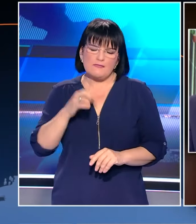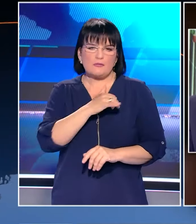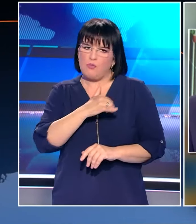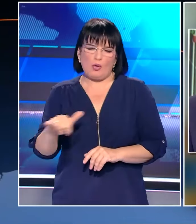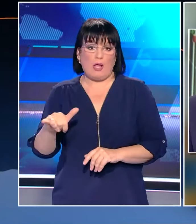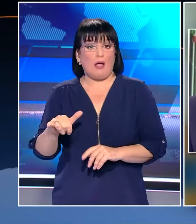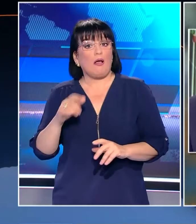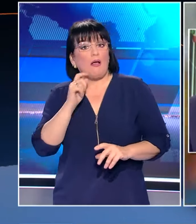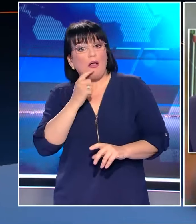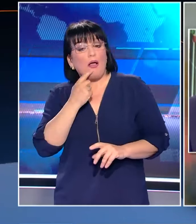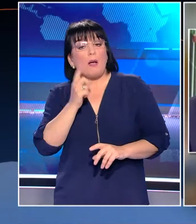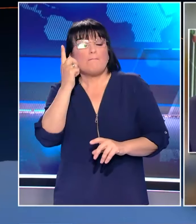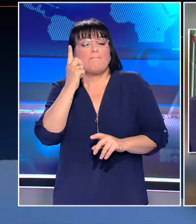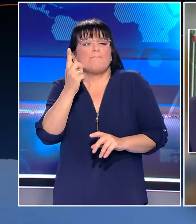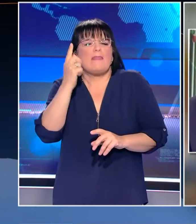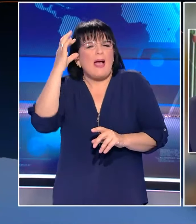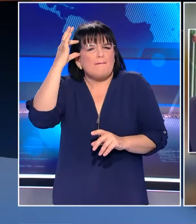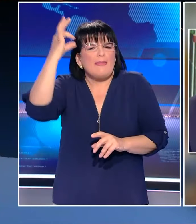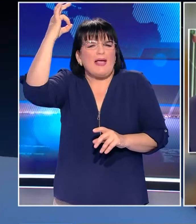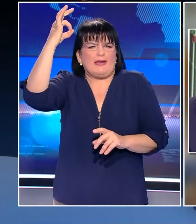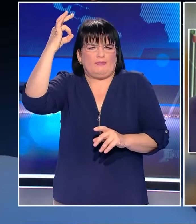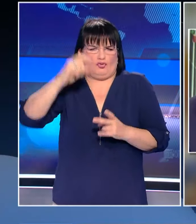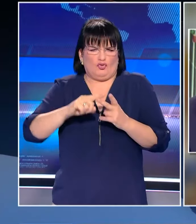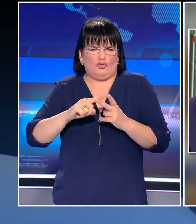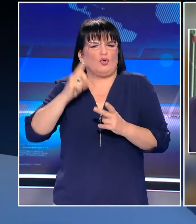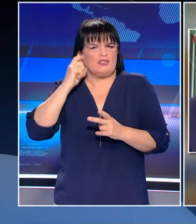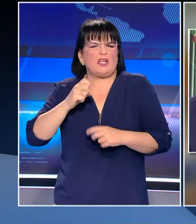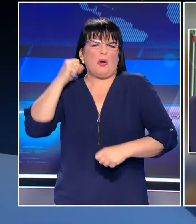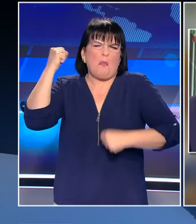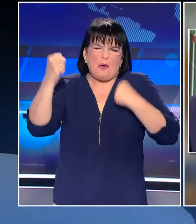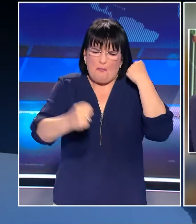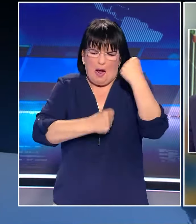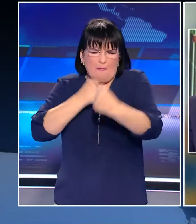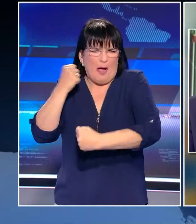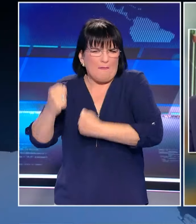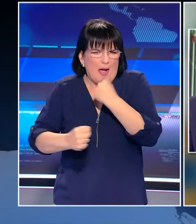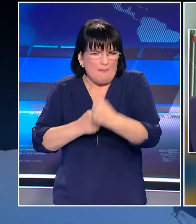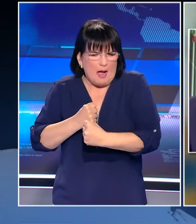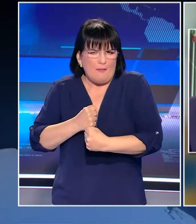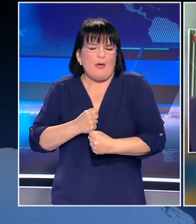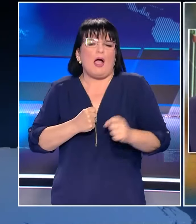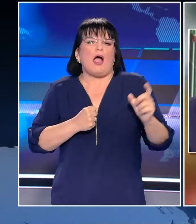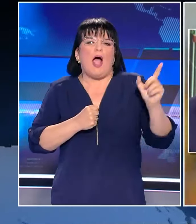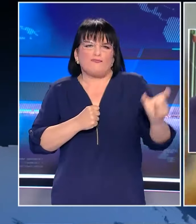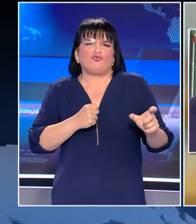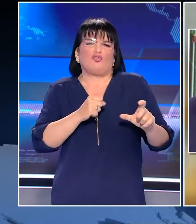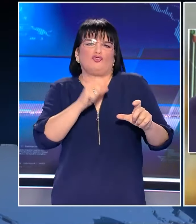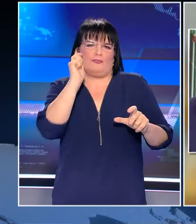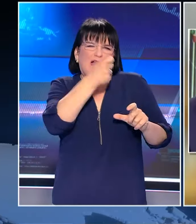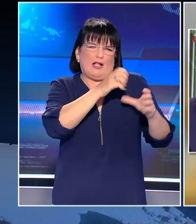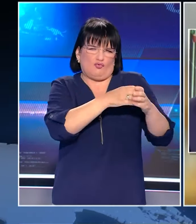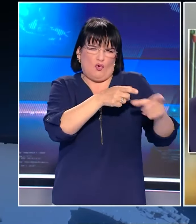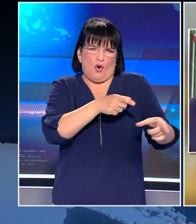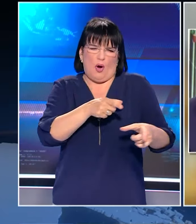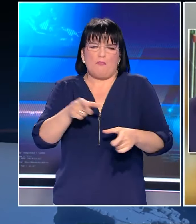Εάν είχα μία στο τρισεκατομμύριο στο σκεπτικό μου και ξύλο μαύρο να τον έκανε το Γραμμένο που δεν θα τον έκανε έτσι και αλλιώς ο κύριος Φλώρος, θα τον είχα διαγράψει το